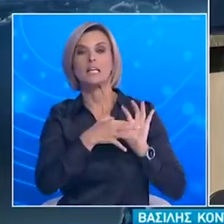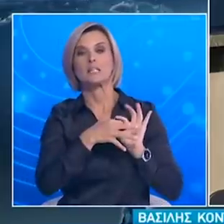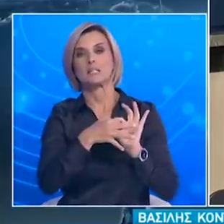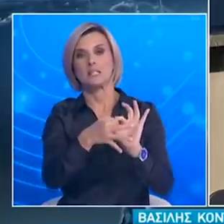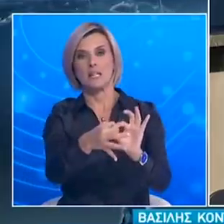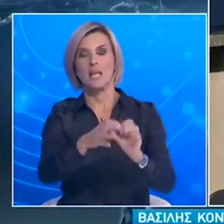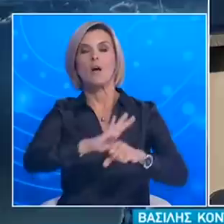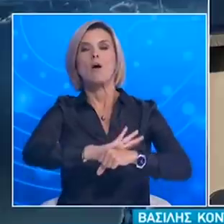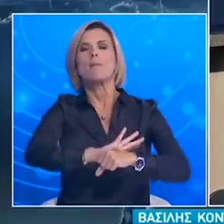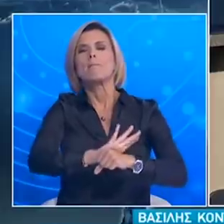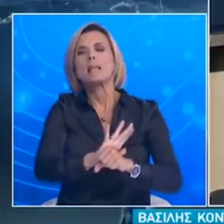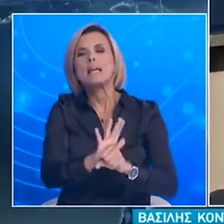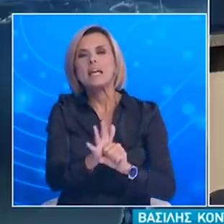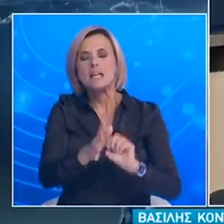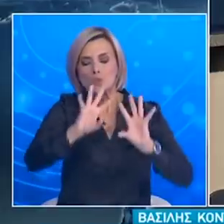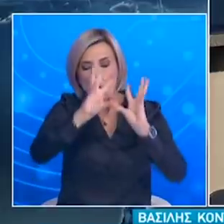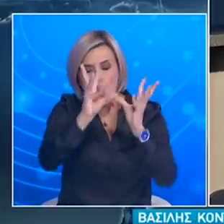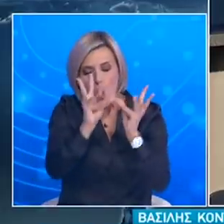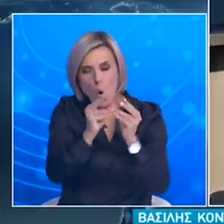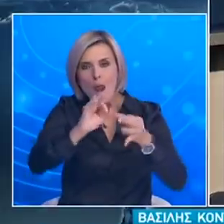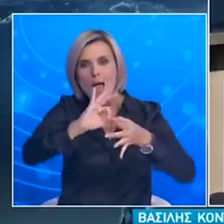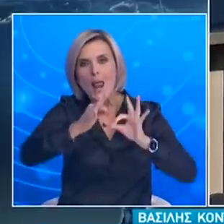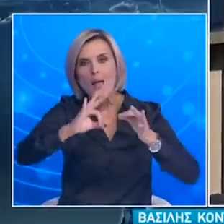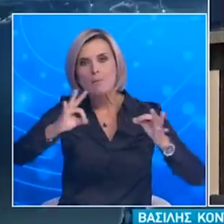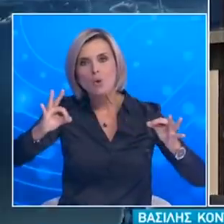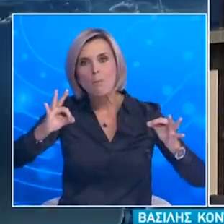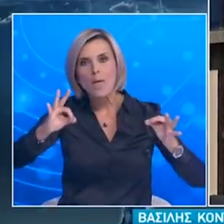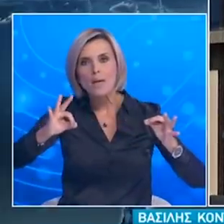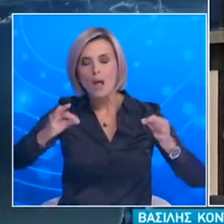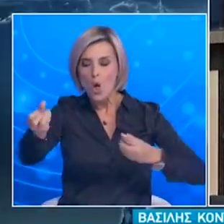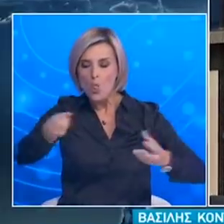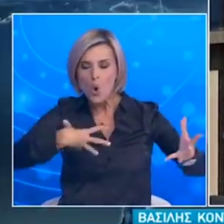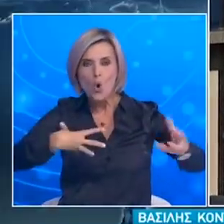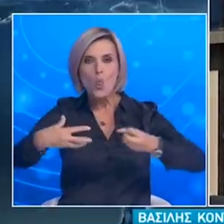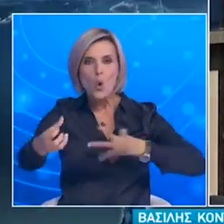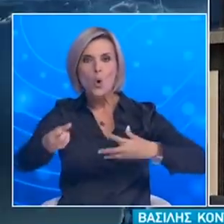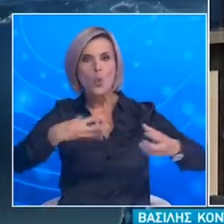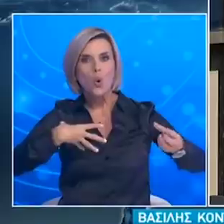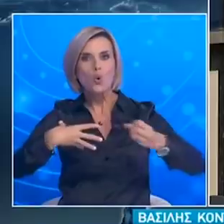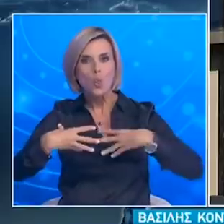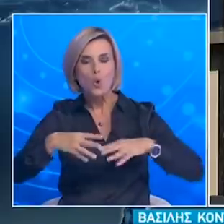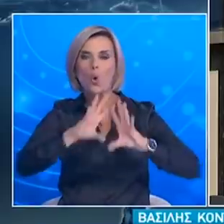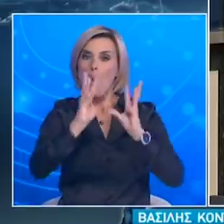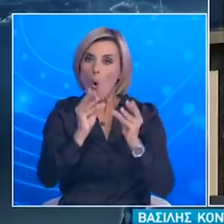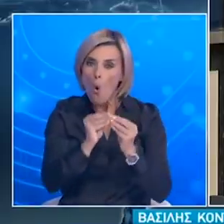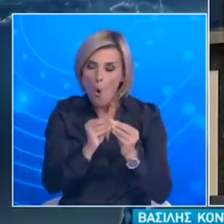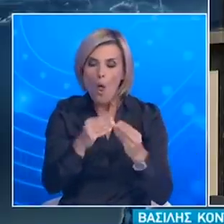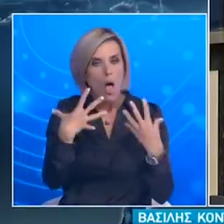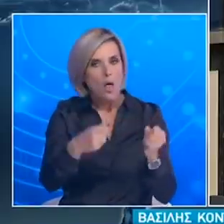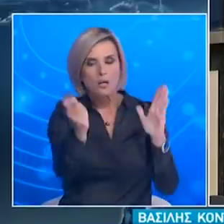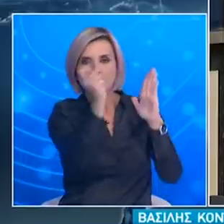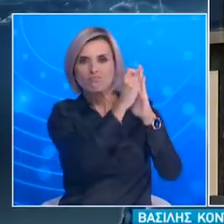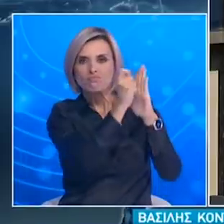πλήρης αναφορά για τις δωρές οι οποίες έχουν γίνει στο σύστημα υγείας Έτσι ώστε